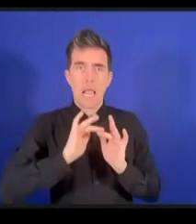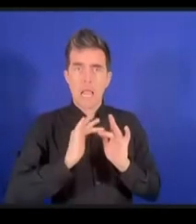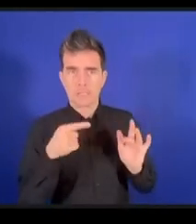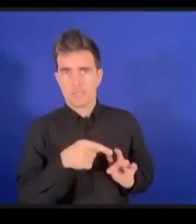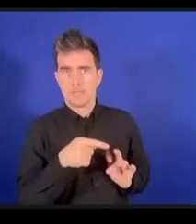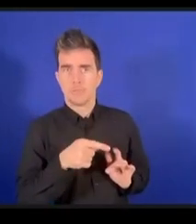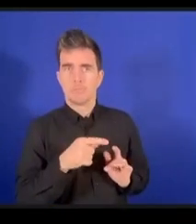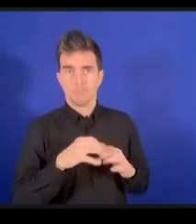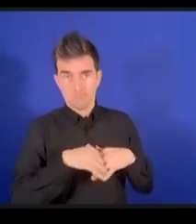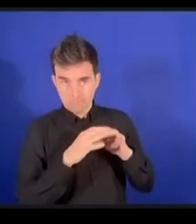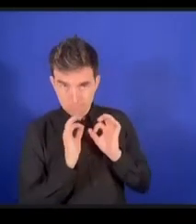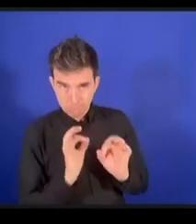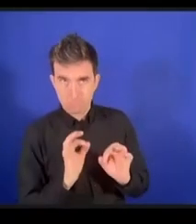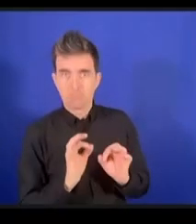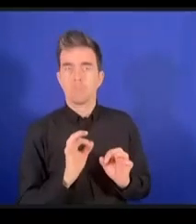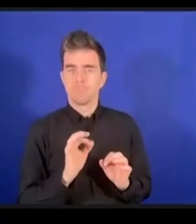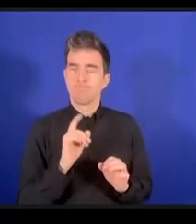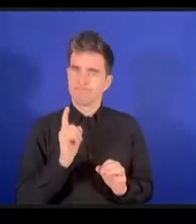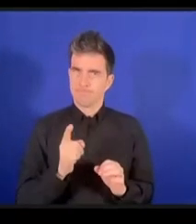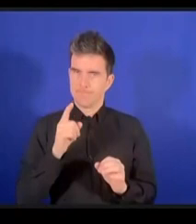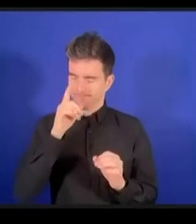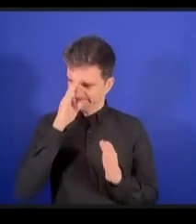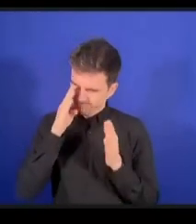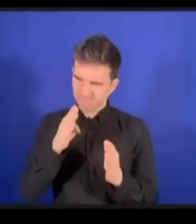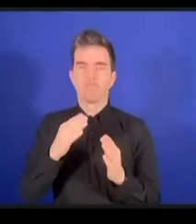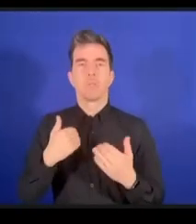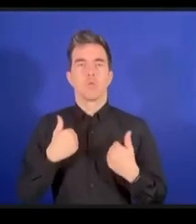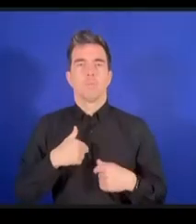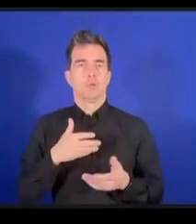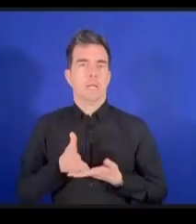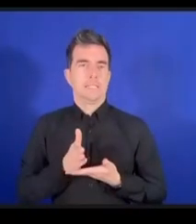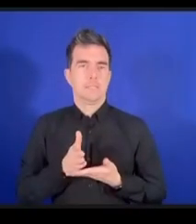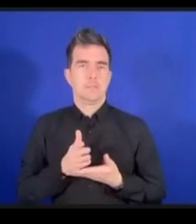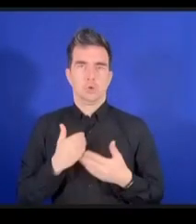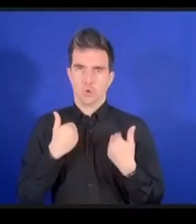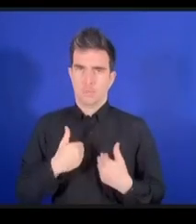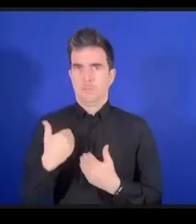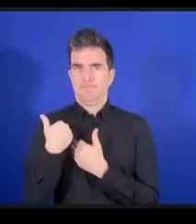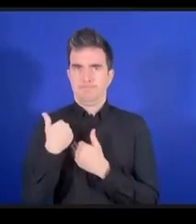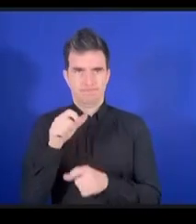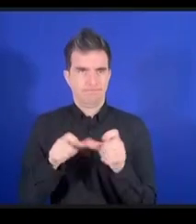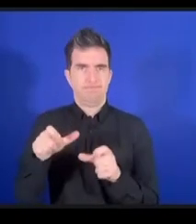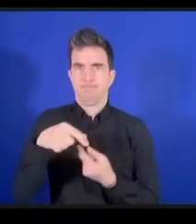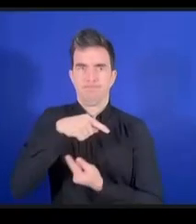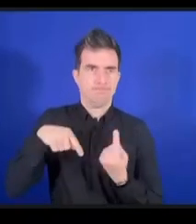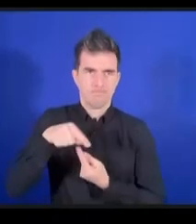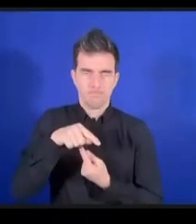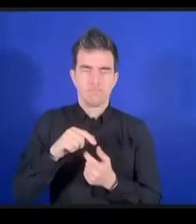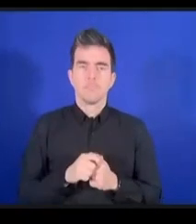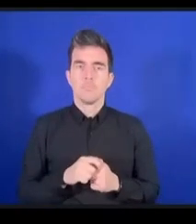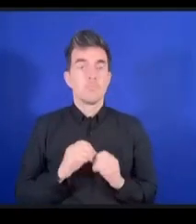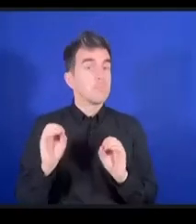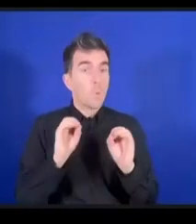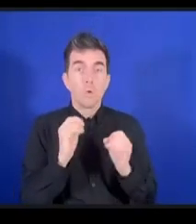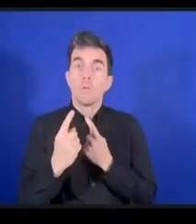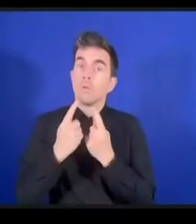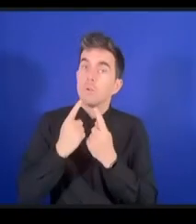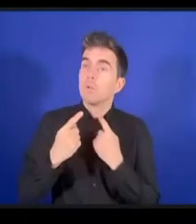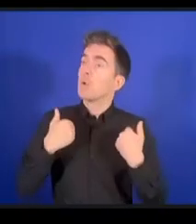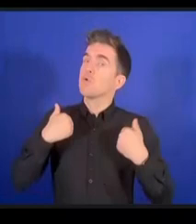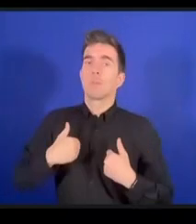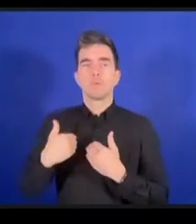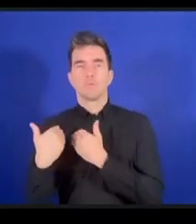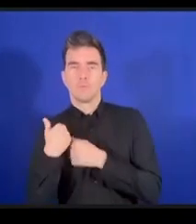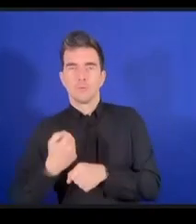les droits et devoirs de la personne on n jamais parlé de devoirs de la personne auparavant j'espère que toutes les coalitions